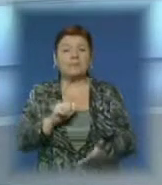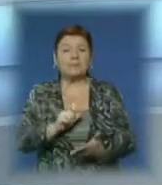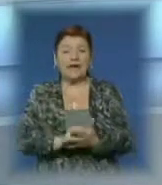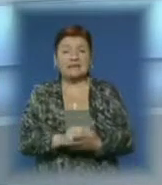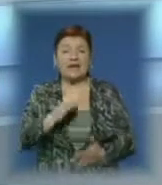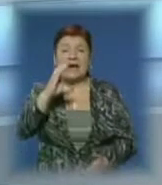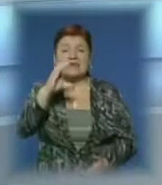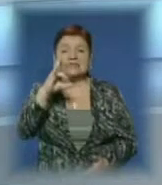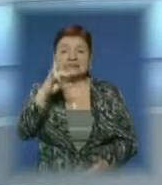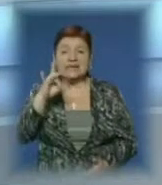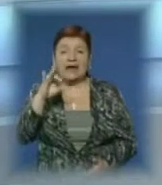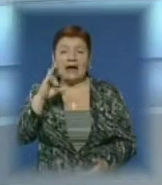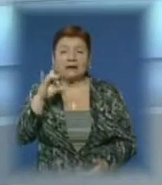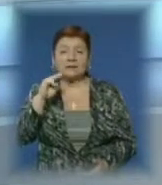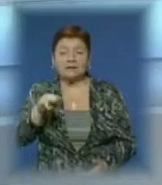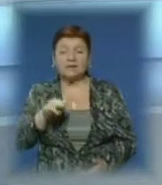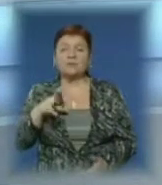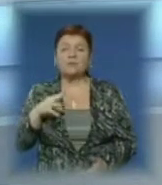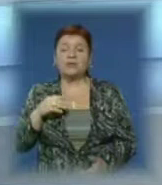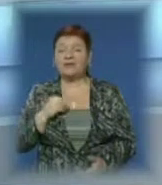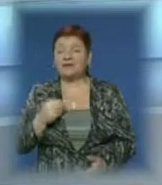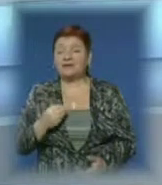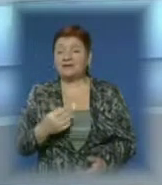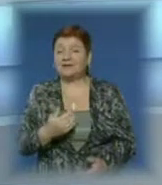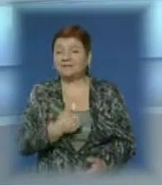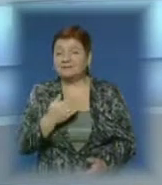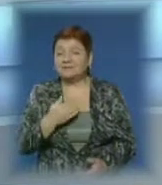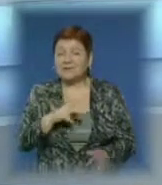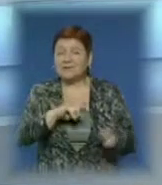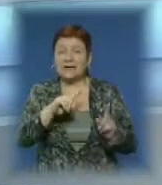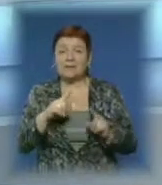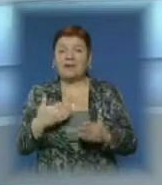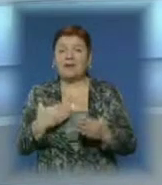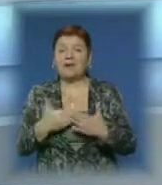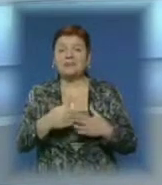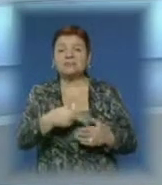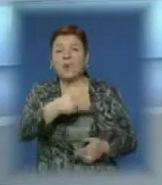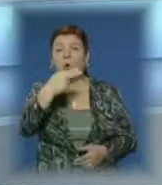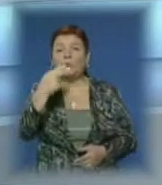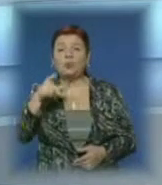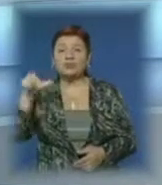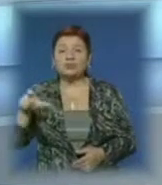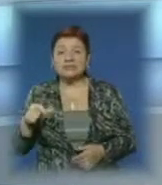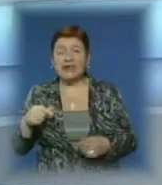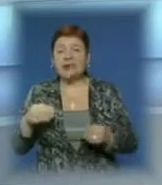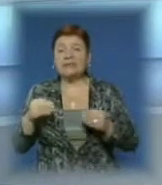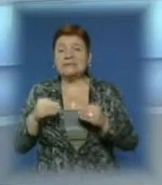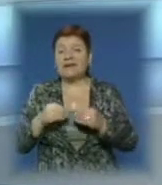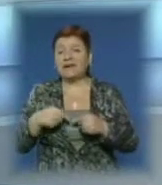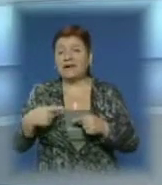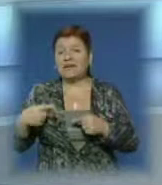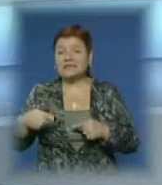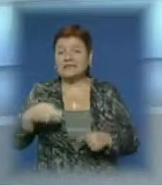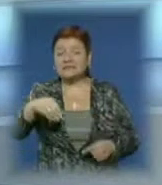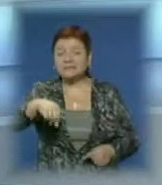-артом. Її роботи вже знайшли своїх прихильників на Закарпатті. Майже за рік художниця створила з десяток різних анімацій з